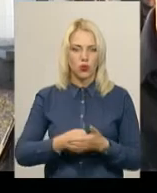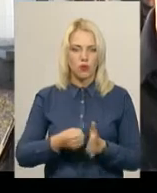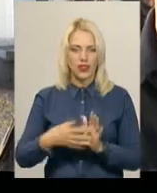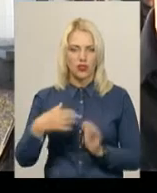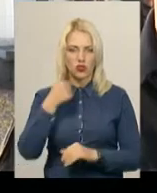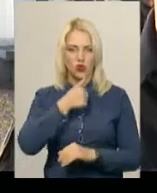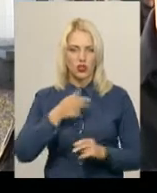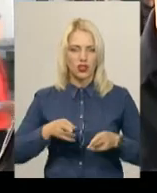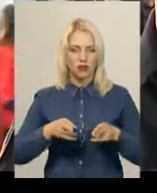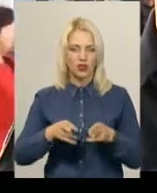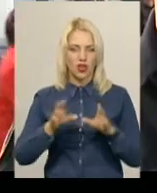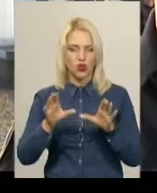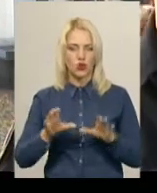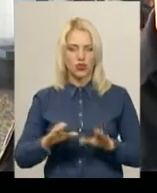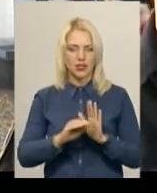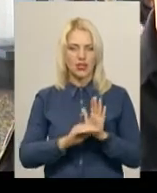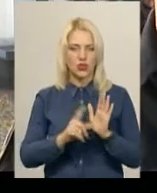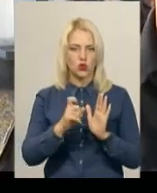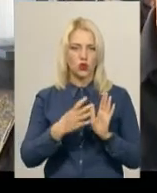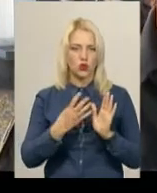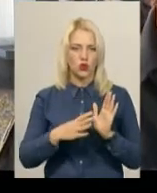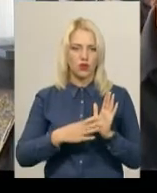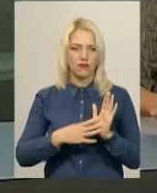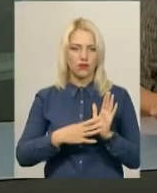кримінальну кодексу за статтею 149.